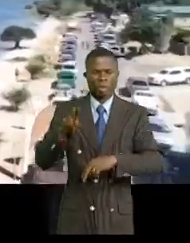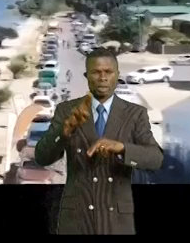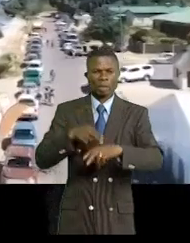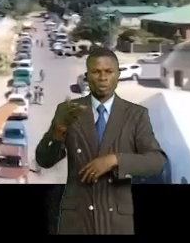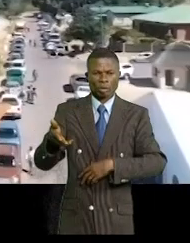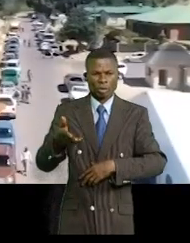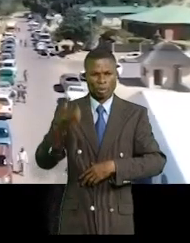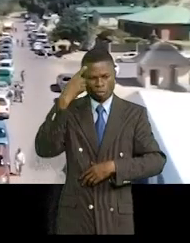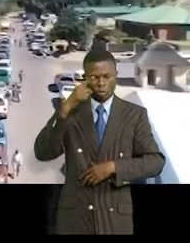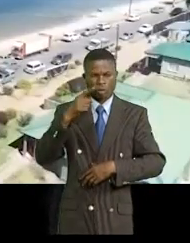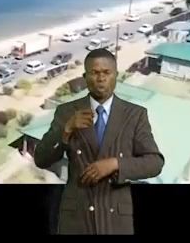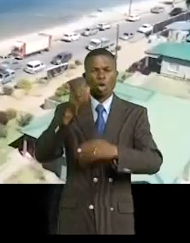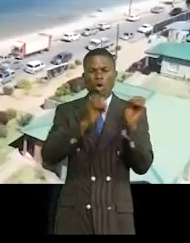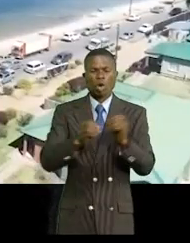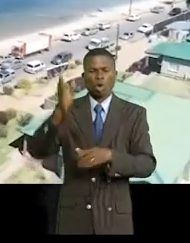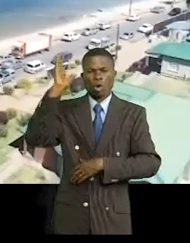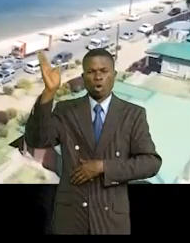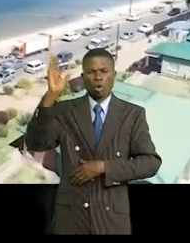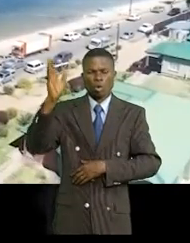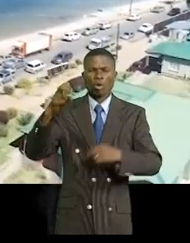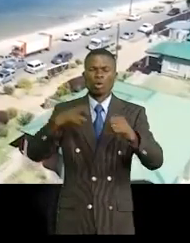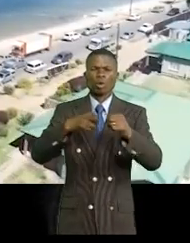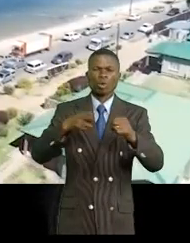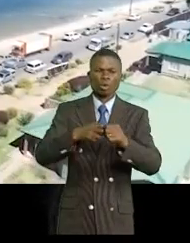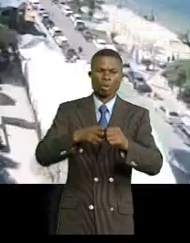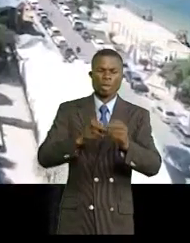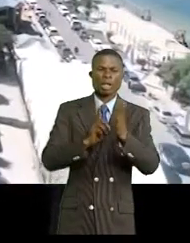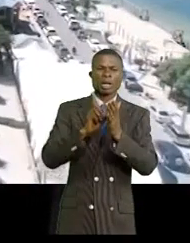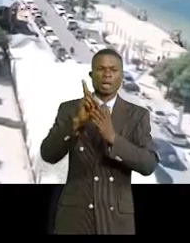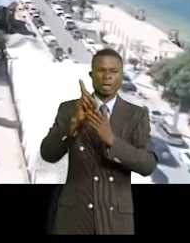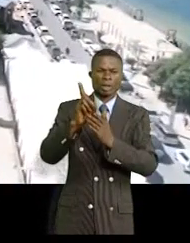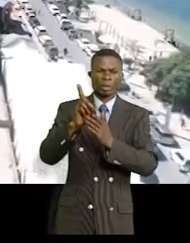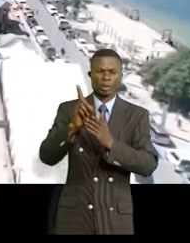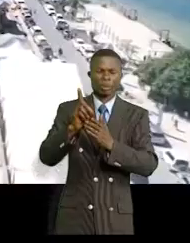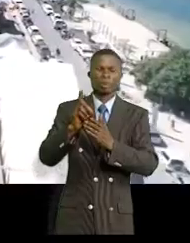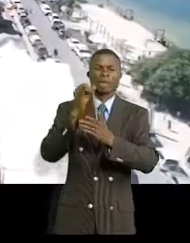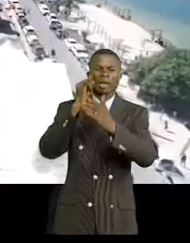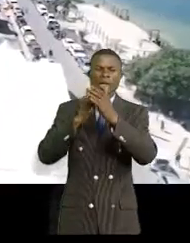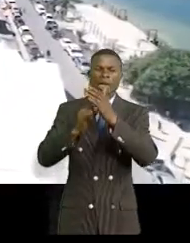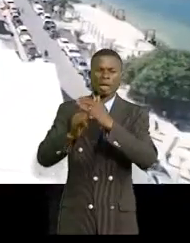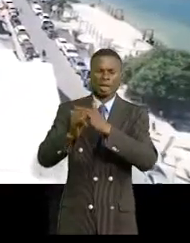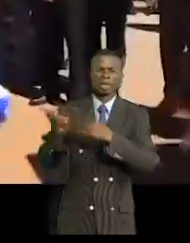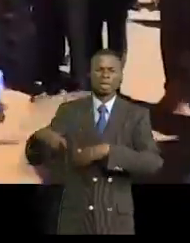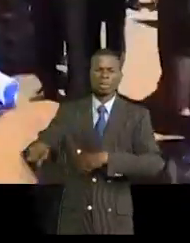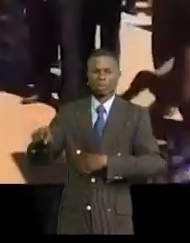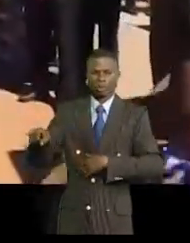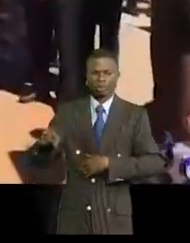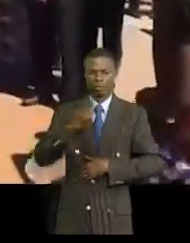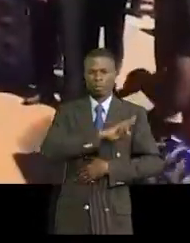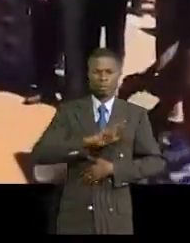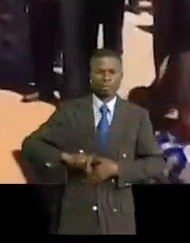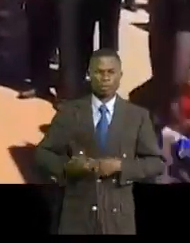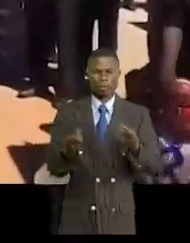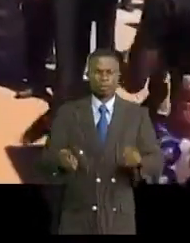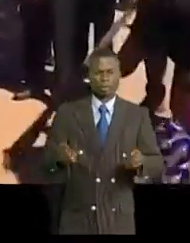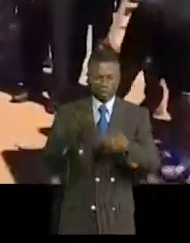où se tient la conférence sur l'énergie durable pour le développement à l'intérieur et au-delà de l'Ouapula La RDC a